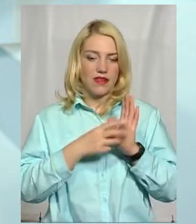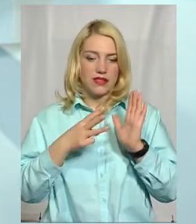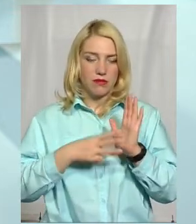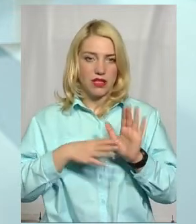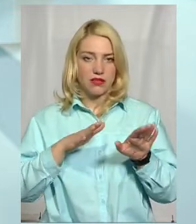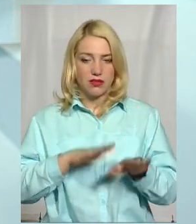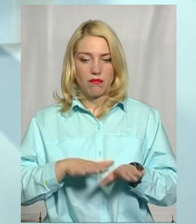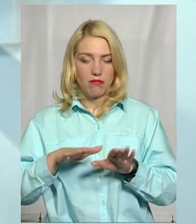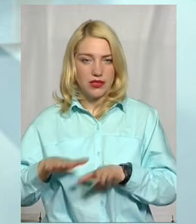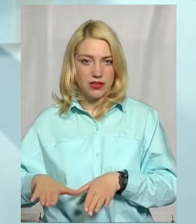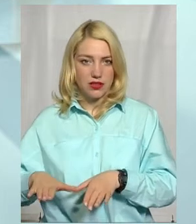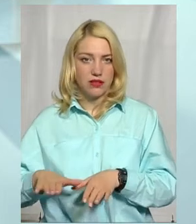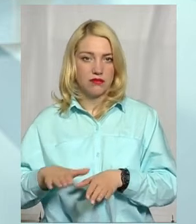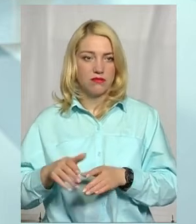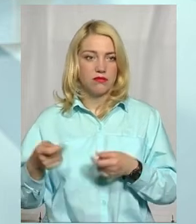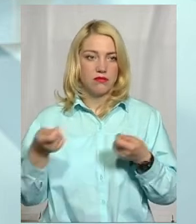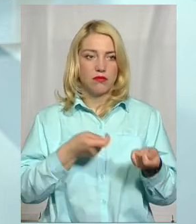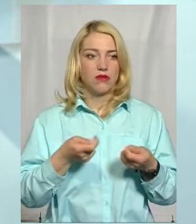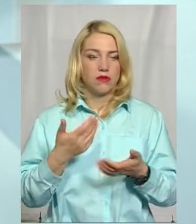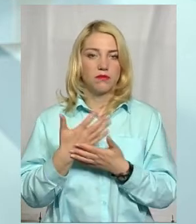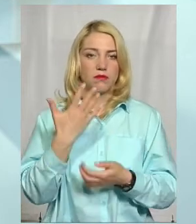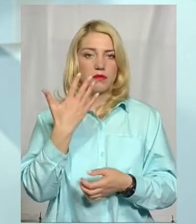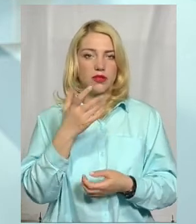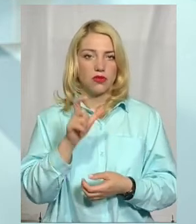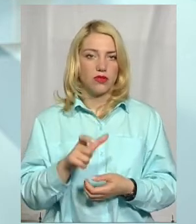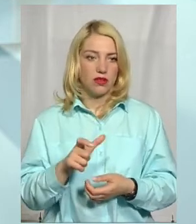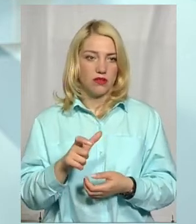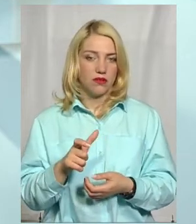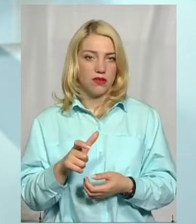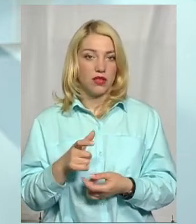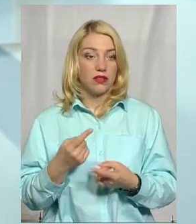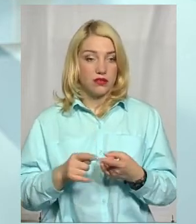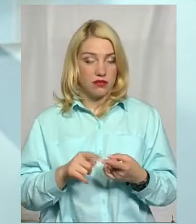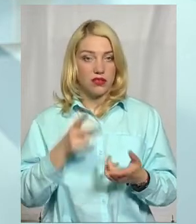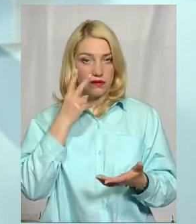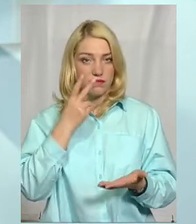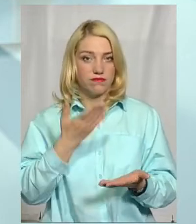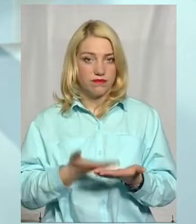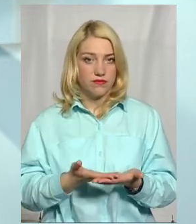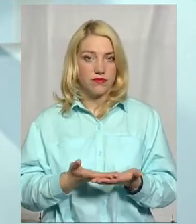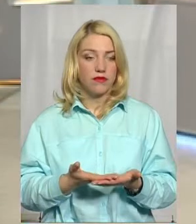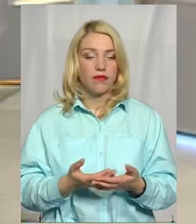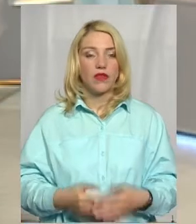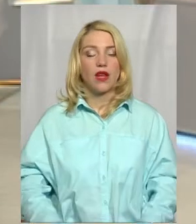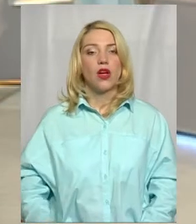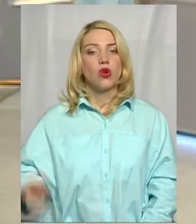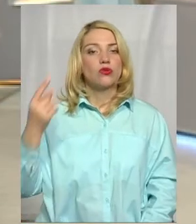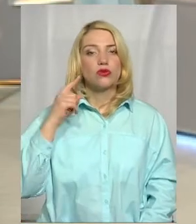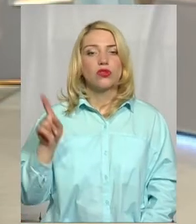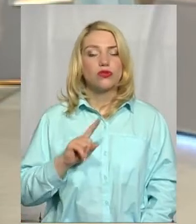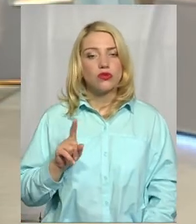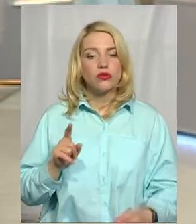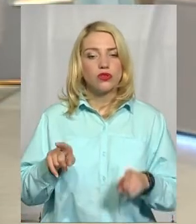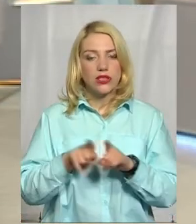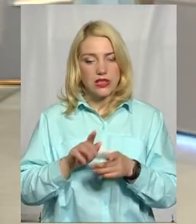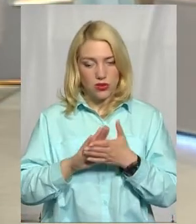місць, то перевозили 5 максимум людей. Очевидно, це… І чуємо, що зараз ситуація, якщо і покращилась,